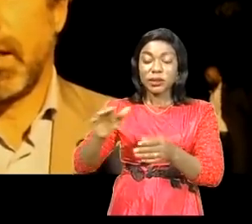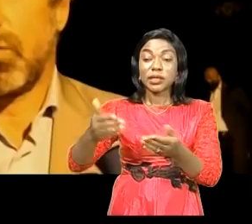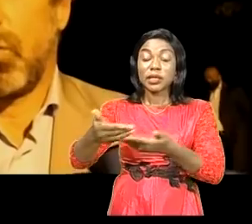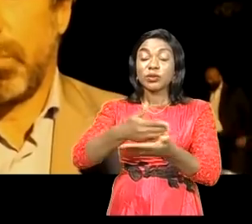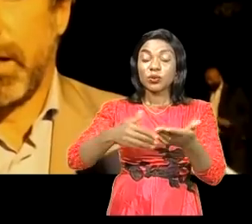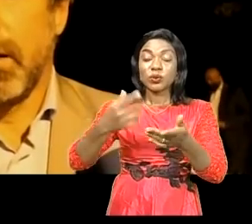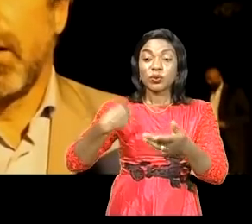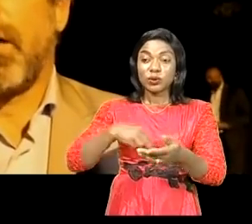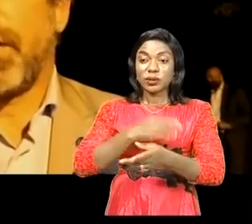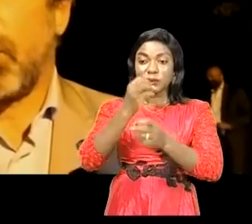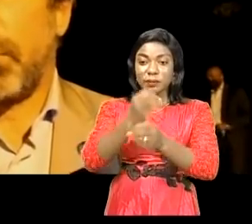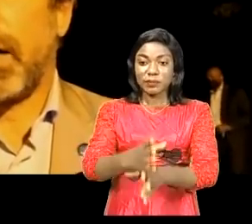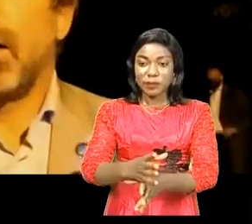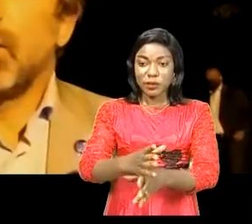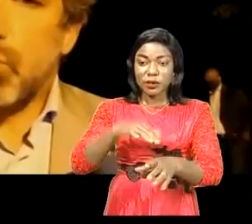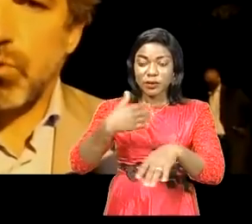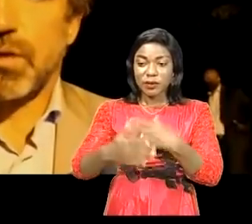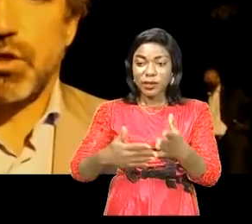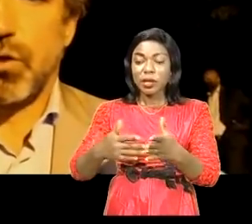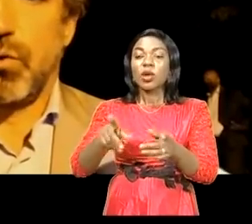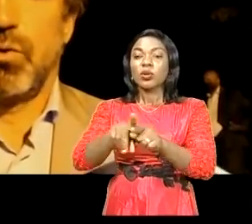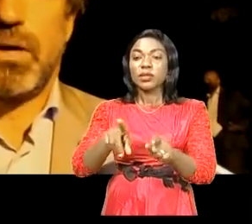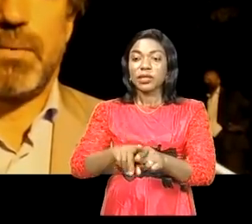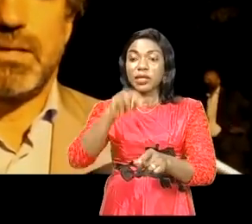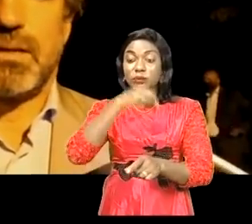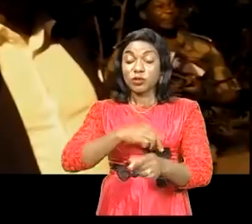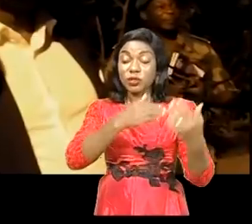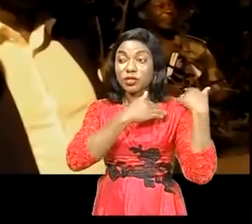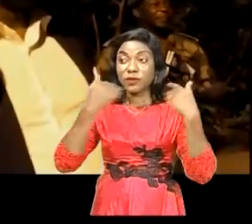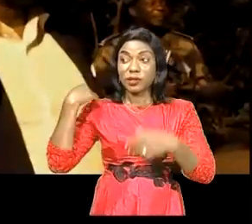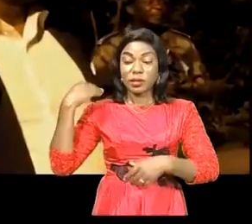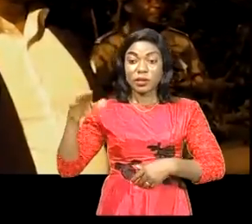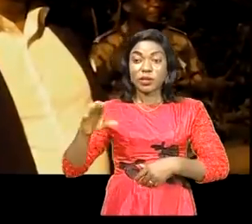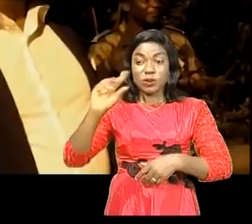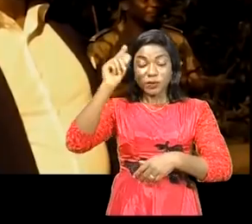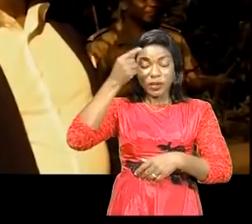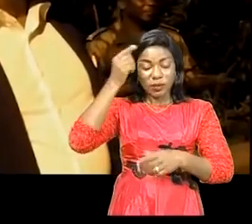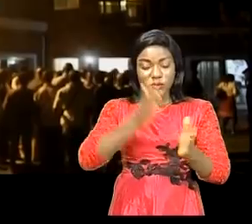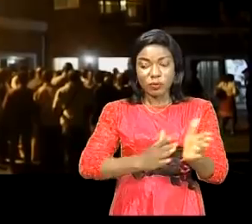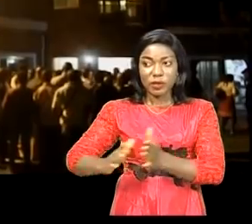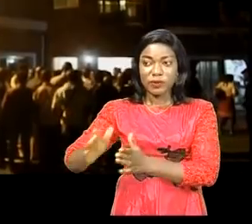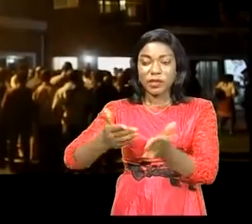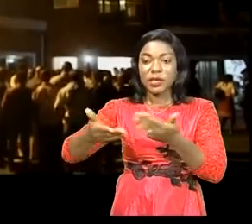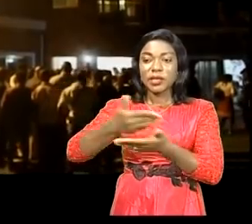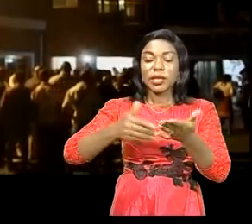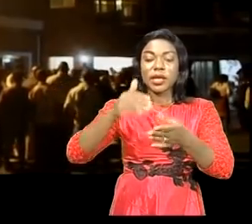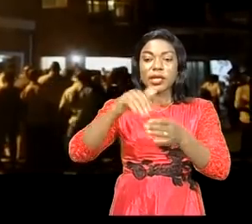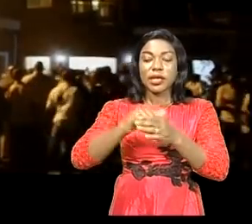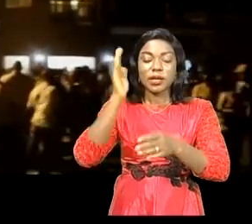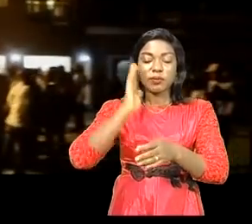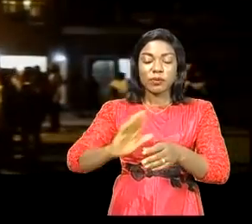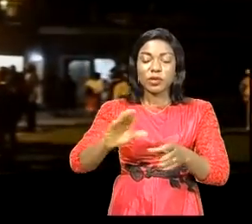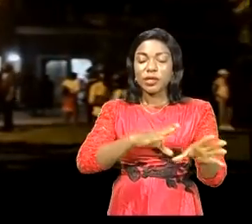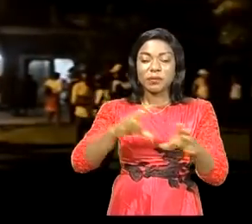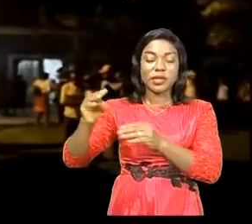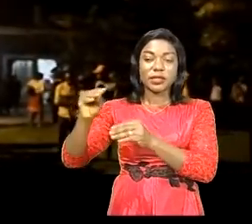humanitaires seront prêts à faire leur part. La mission du chef du gouvernement à Goma, c'est aussi pour planifier les retours dans des bonnes conditions de